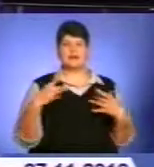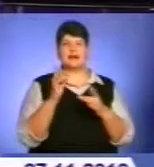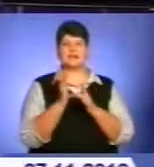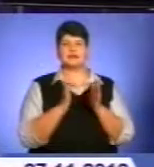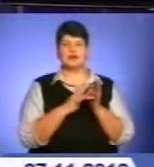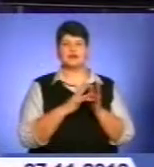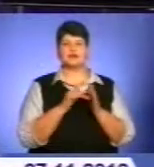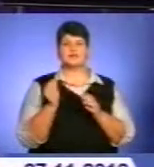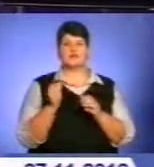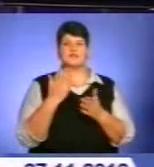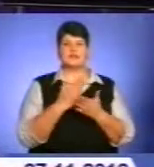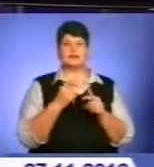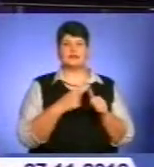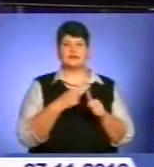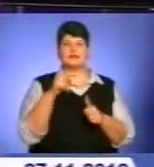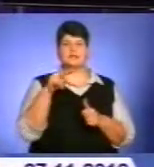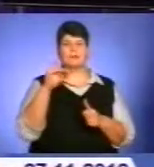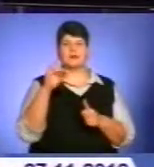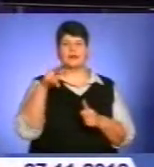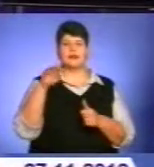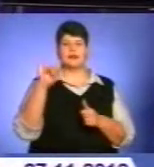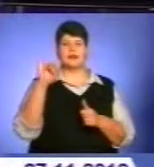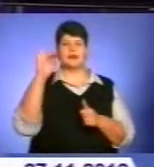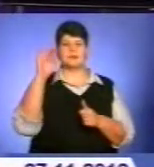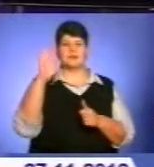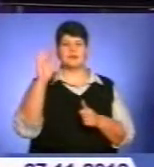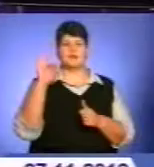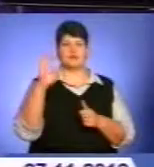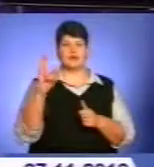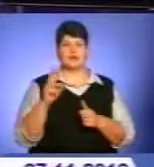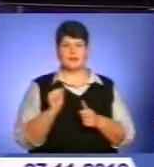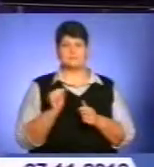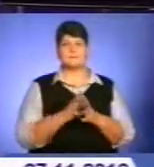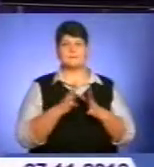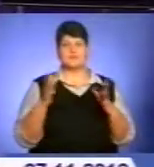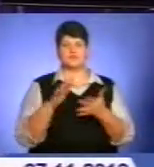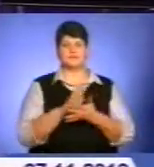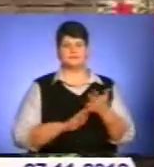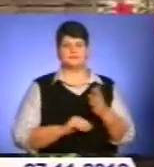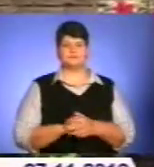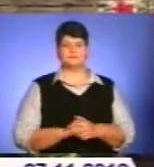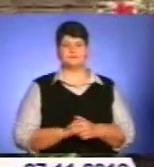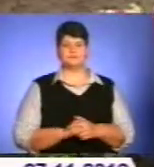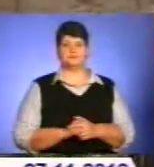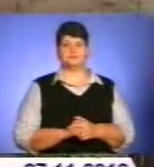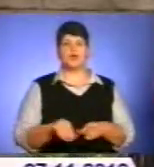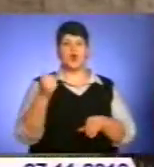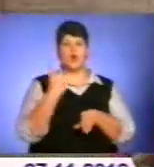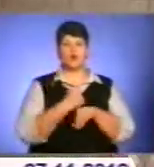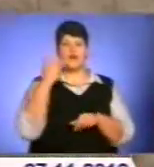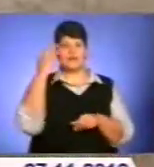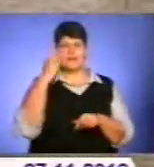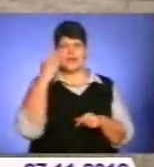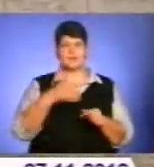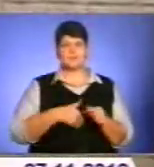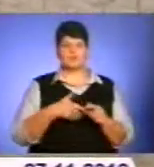Називається цей піст Пилипівкою, тому що починається після Дня Апостола Пилипа. Більше у сюжеті. Головна ідея посту